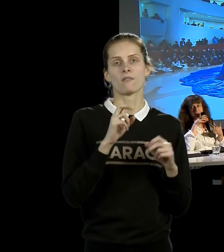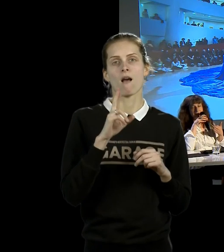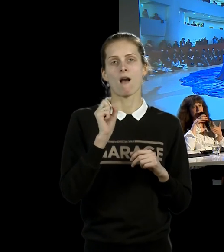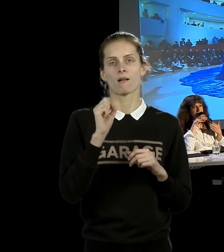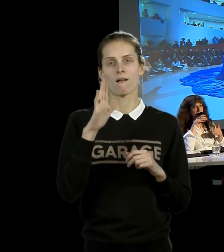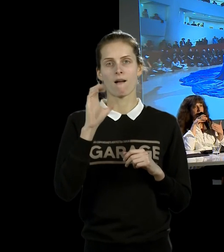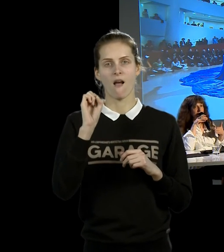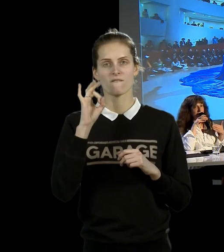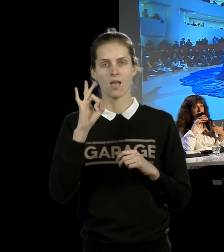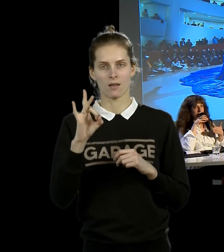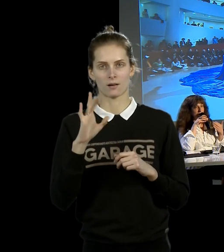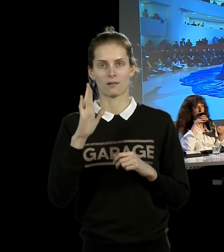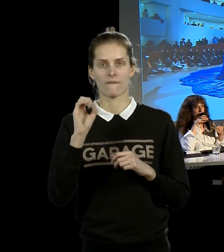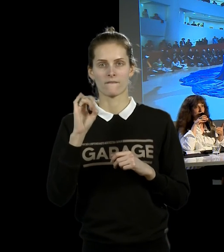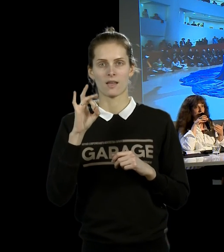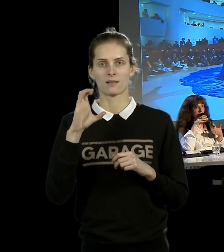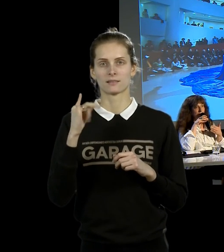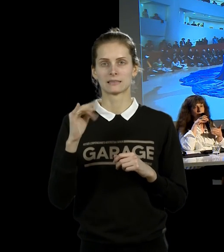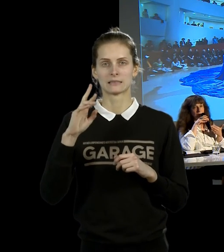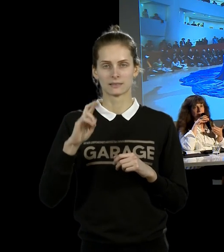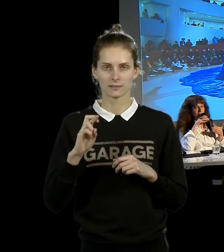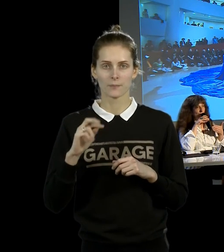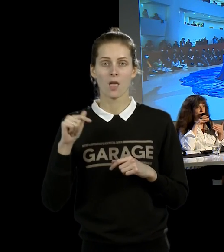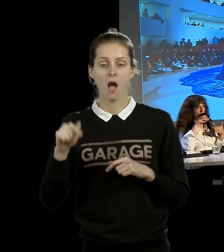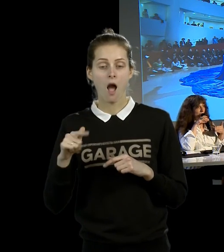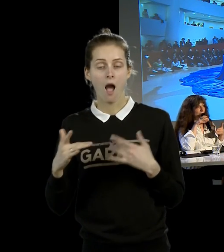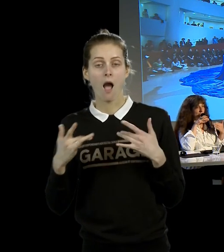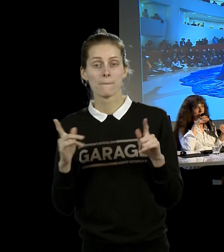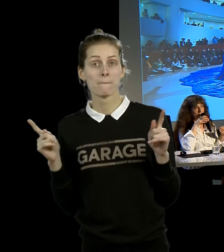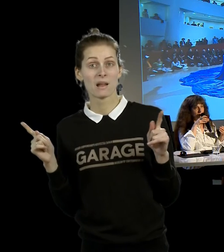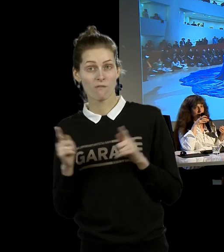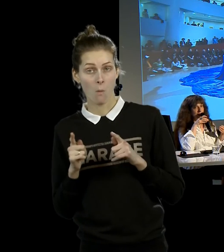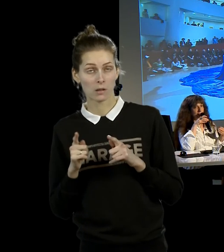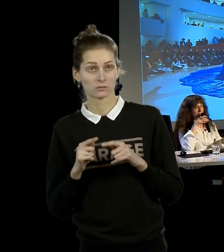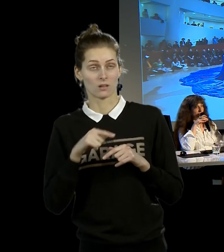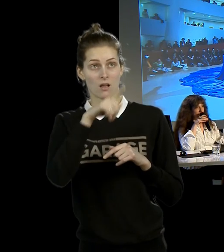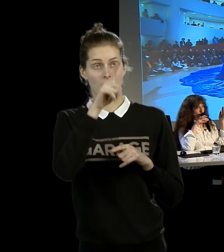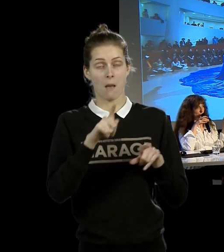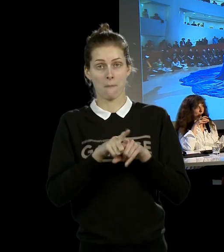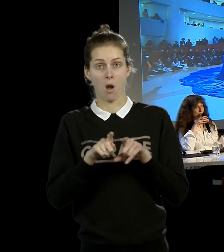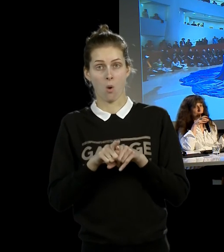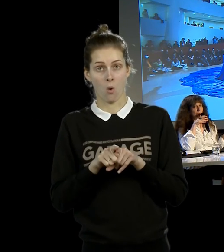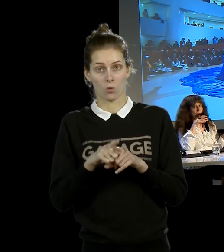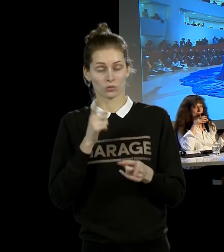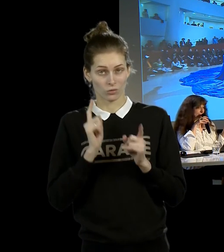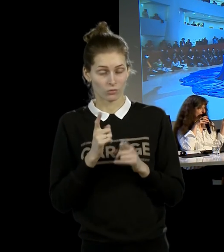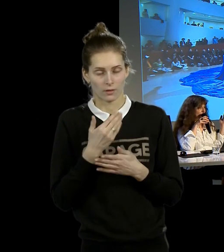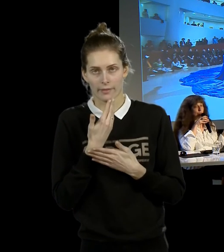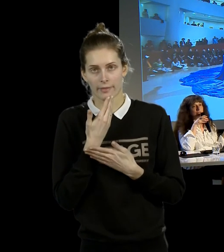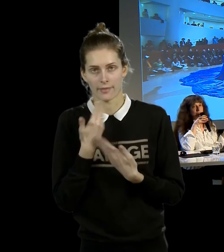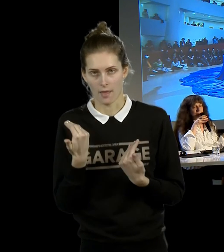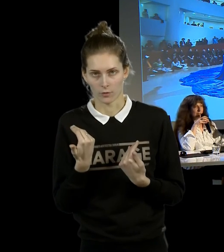Здесь ни один из этих перформансов не имеет никакого отношения к оригиналу. Начиная с того, что у